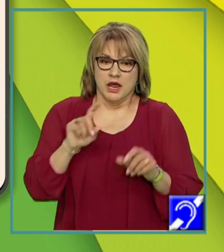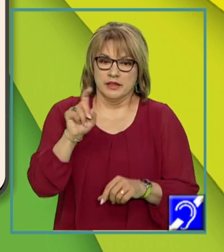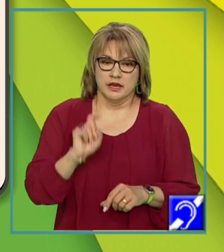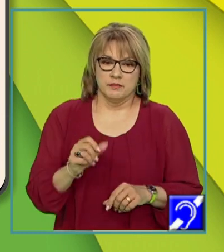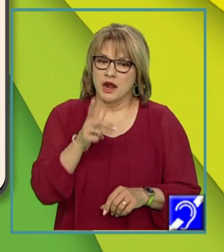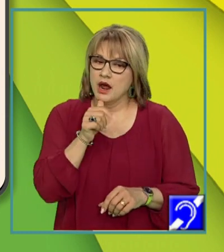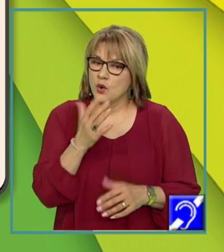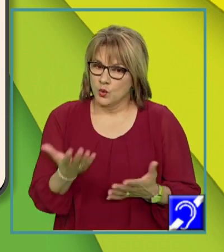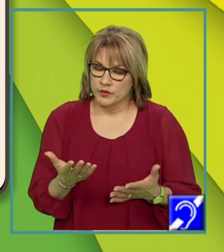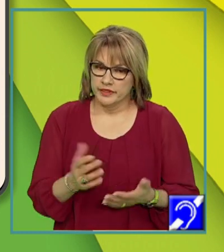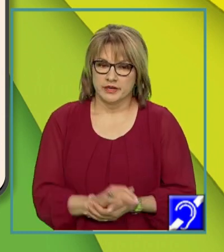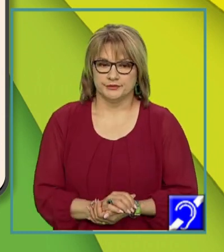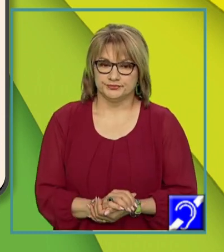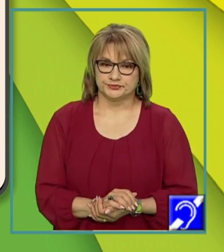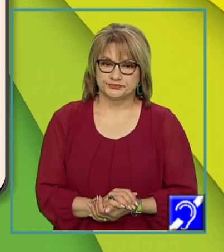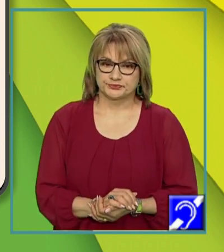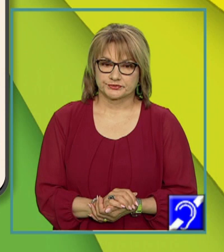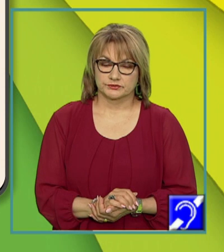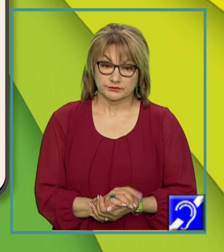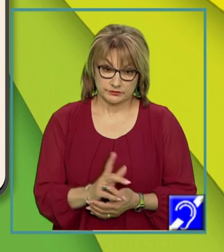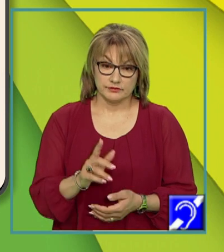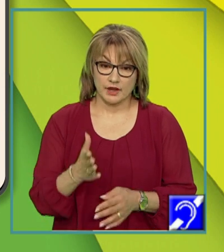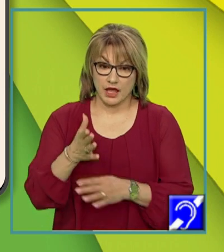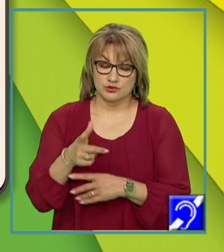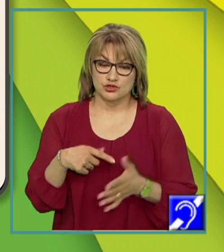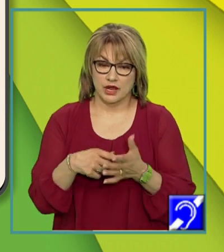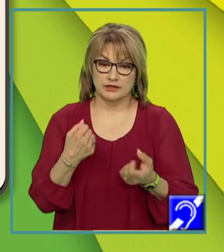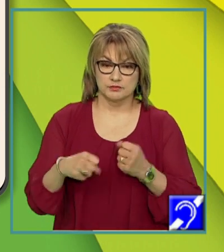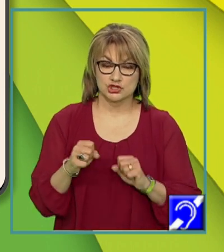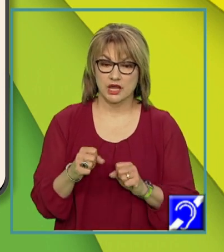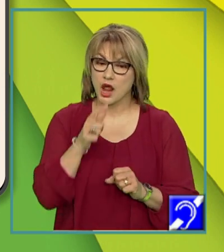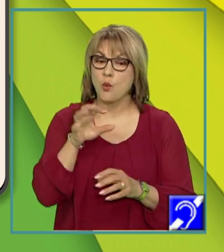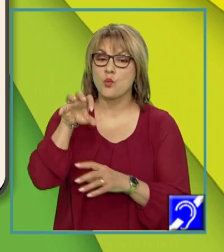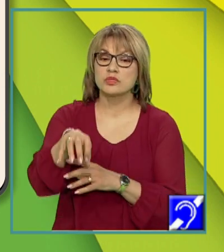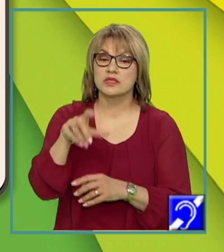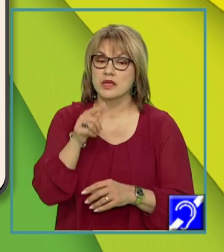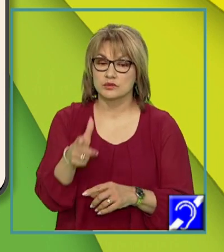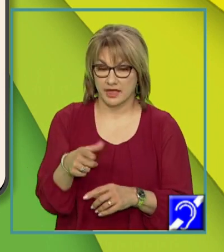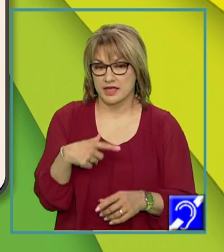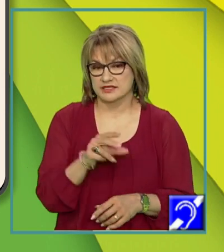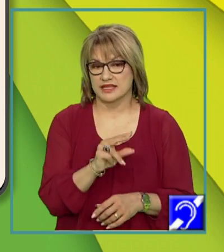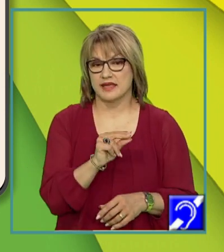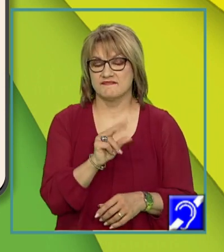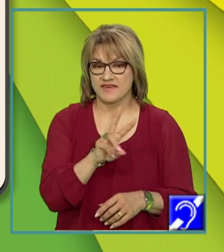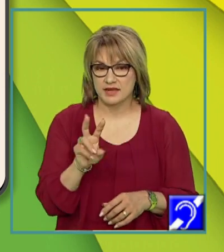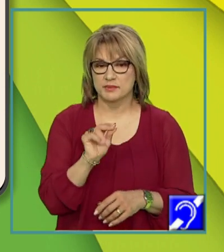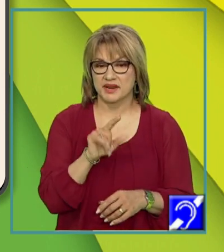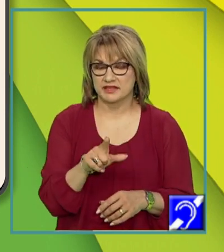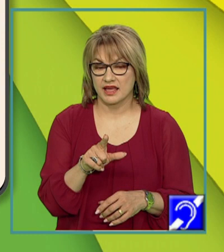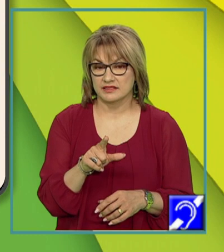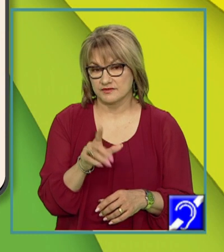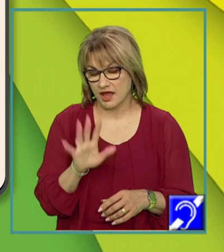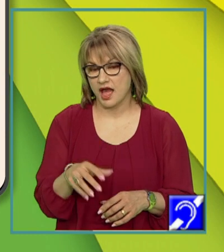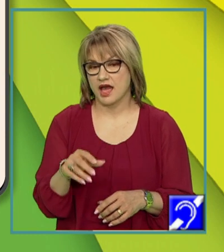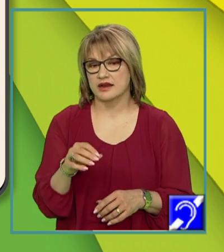și atunci verbul a ajunge arată mișcare, arată destinația și este un verb predicativ care îndeplinește, bineînțeles, funcție